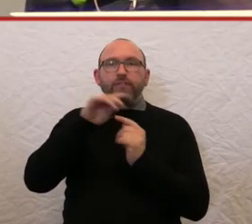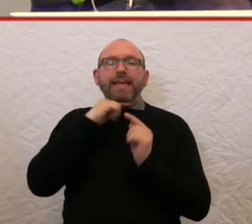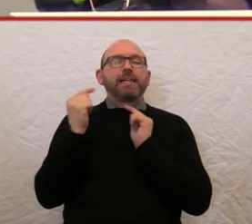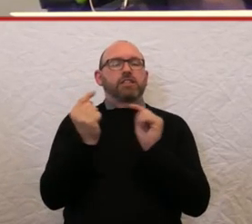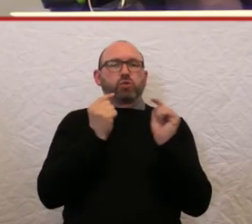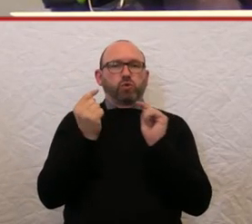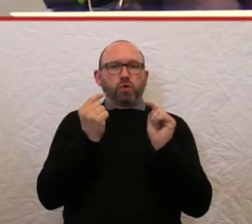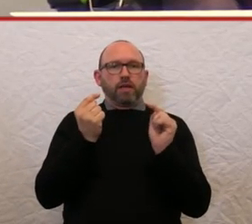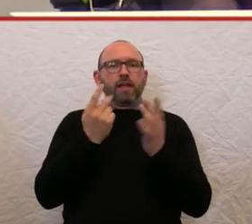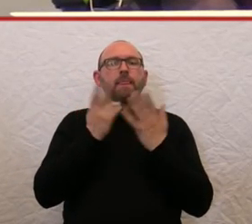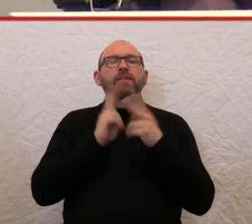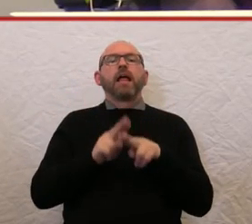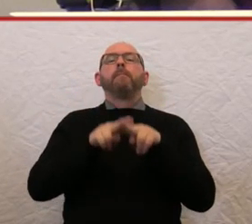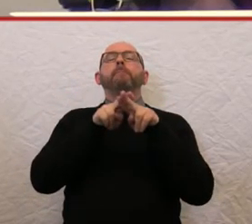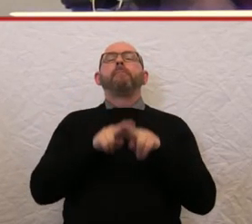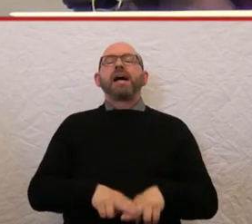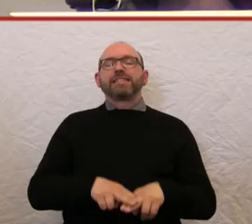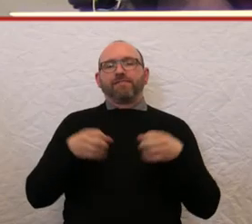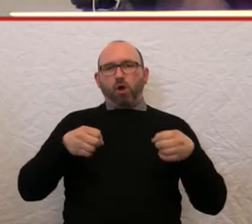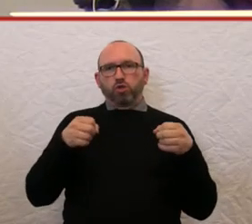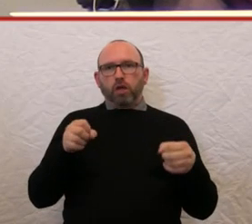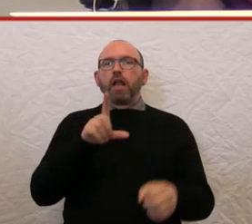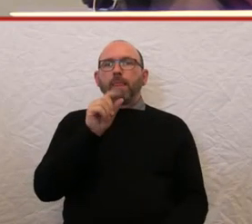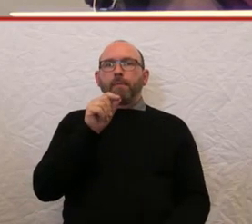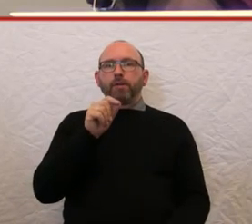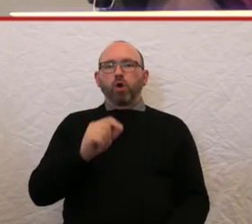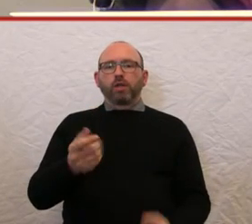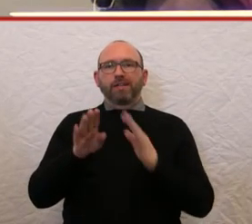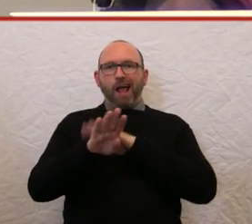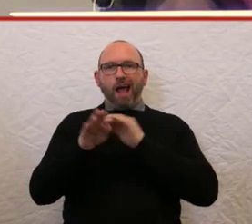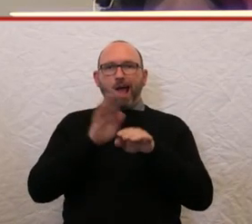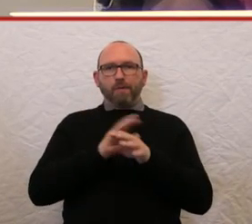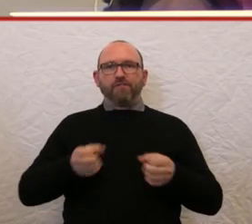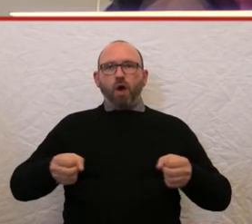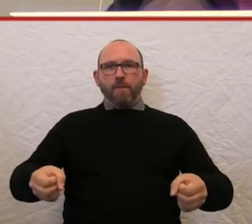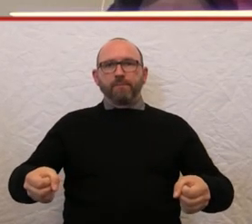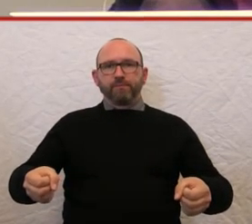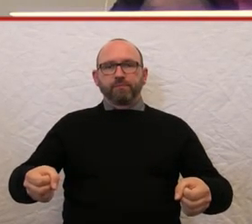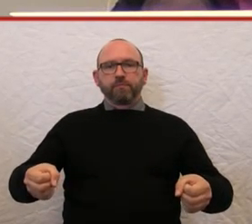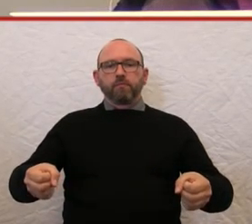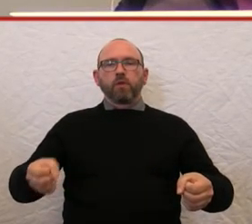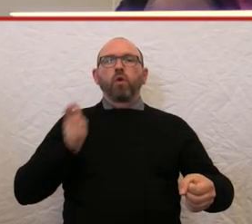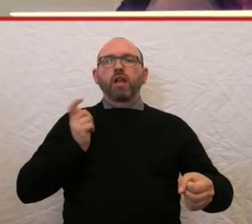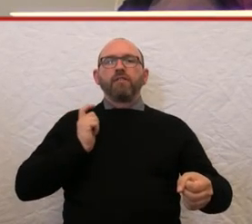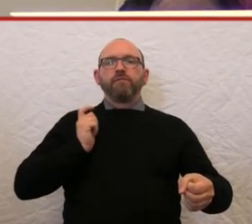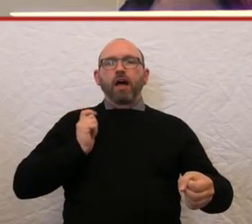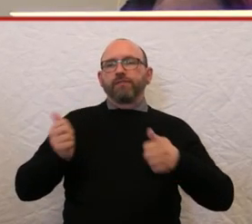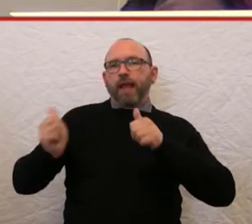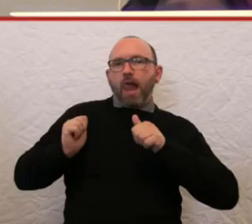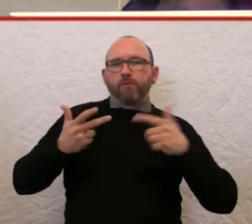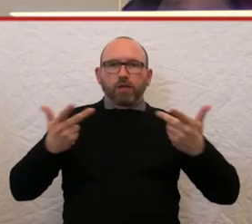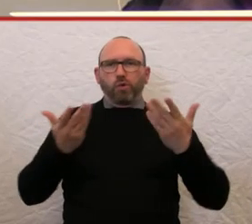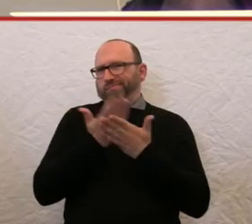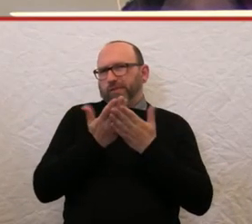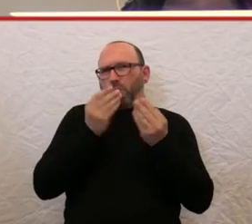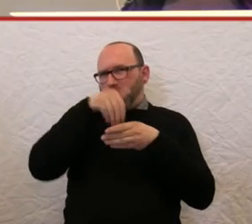es einen passiven Rollstuhlfahrer zeigt. Also jemand, der die Arme nach vorne lehnt und darauf wartet, bis man ihm hilft oder irgendwie so.